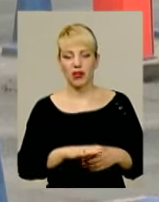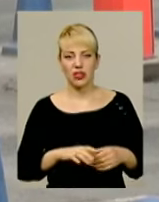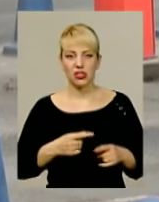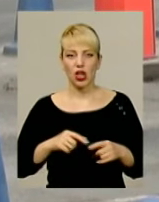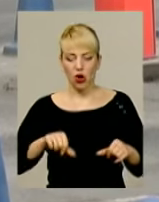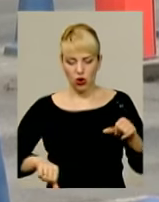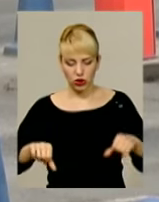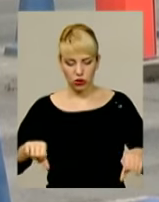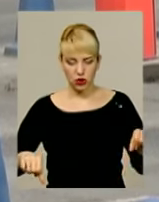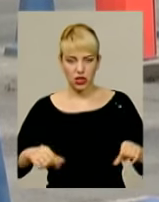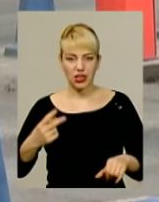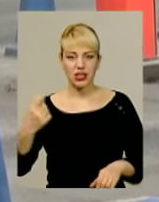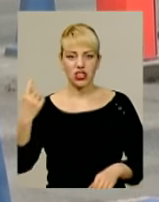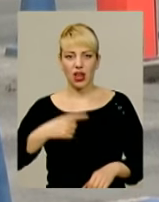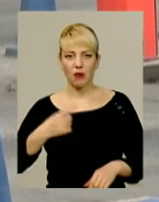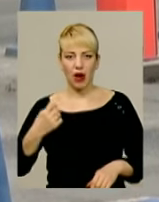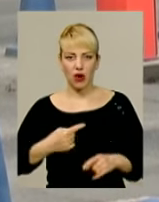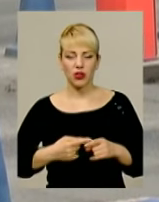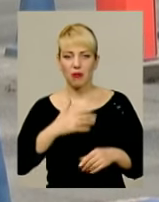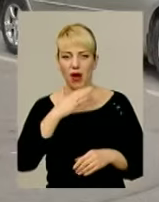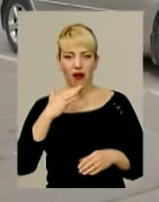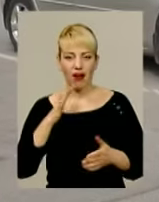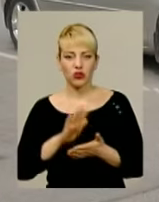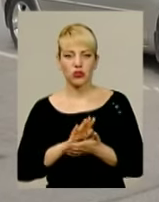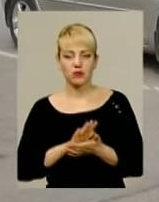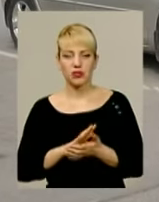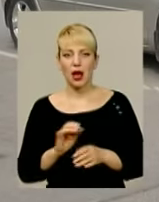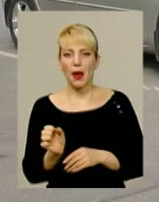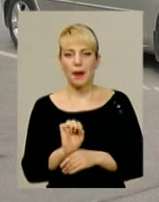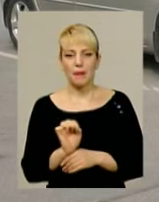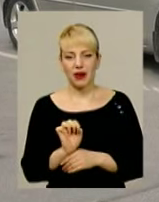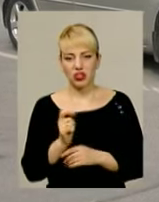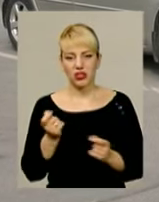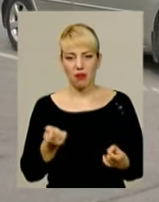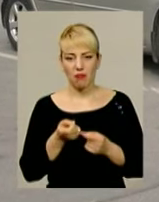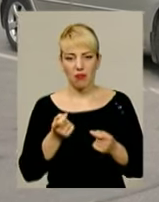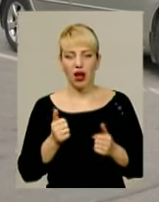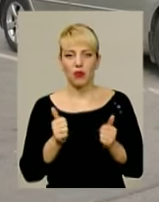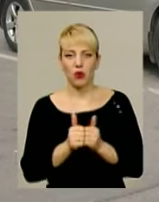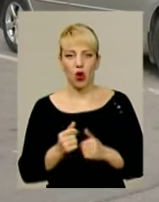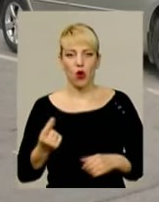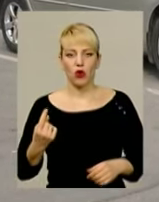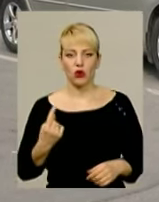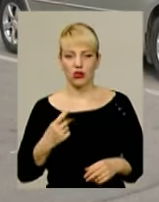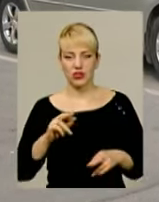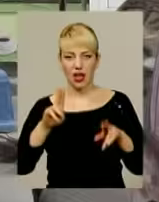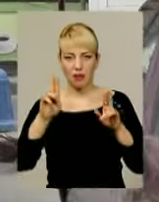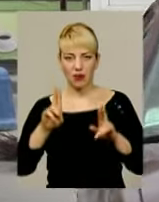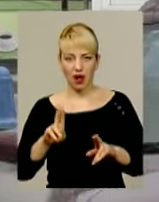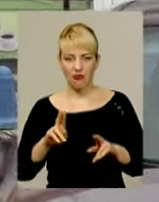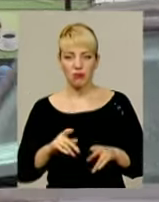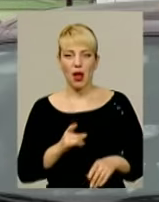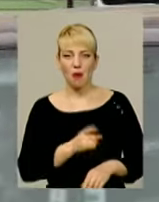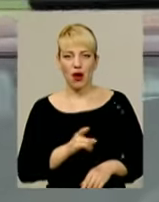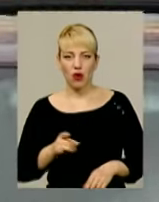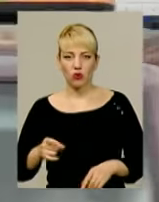загородженим флагбаумом повно сміття. Машин небагато, неподалік знаходиться охоронник стоянки. За правилами паркування заїзд безкоштовний